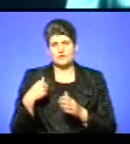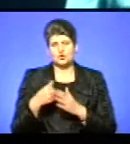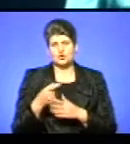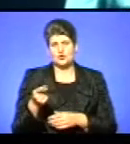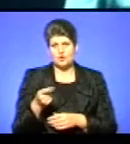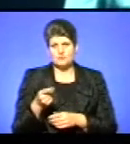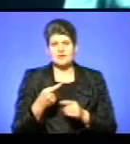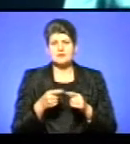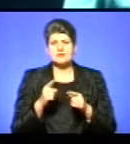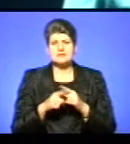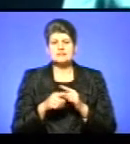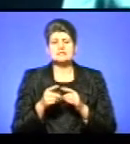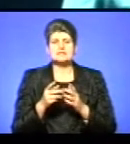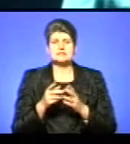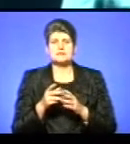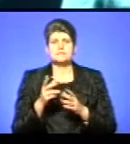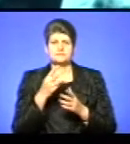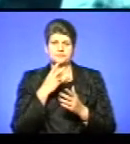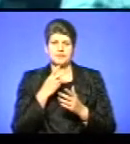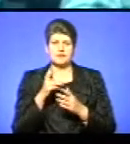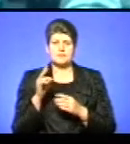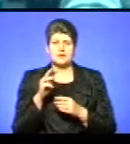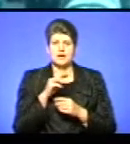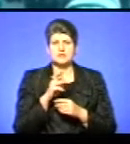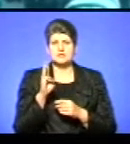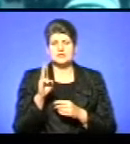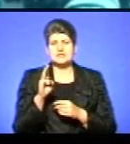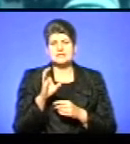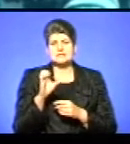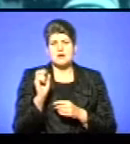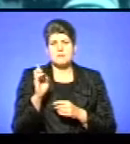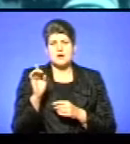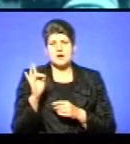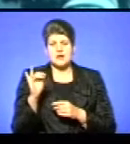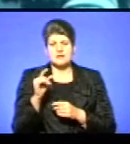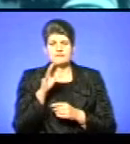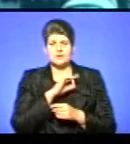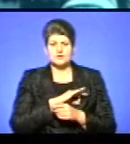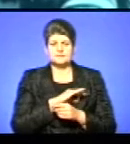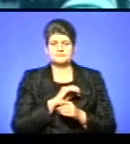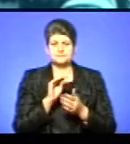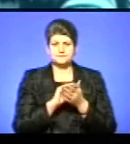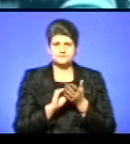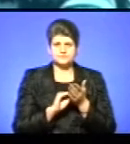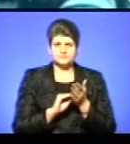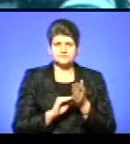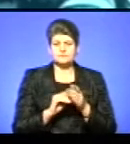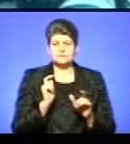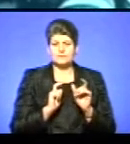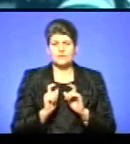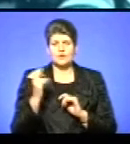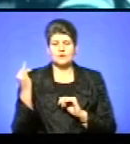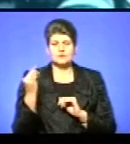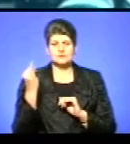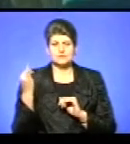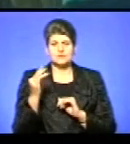Це кадри із фільму владика Михаїл Сабрига «Штрихи до портрету». У ньому використаний запис з Інституту історії Церкви Українського католицького